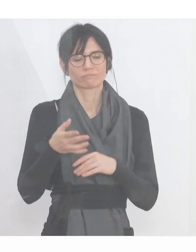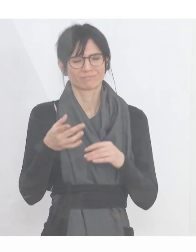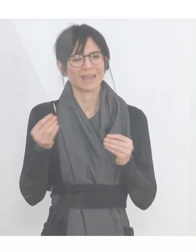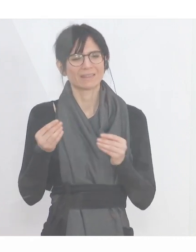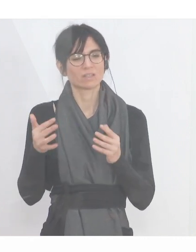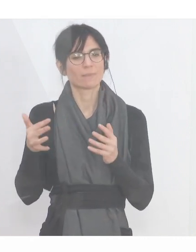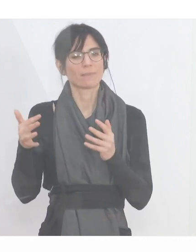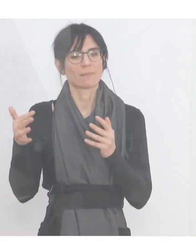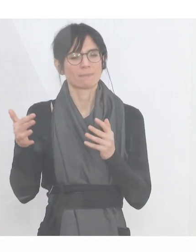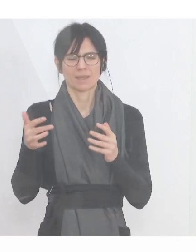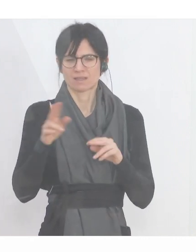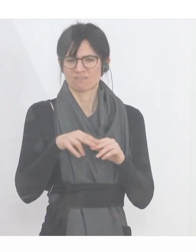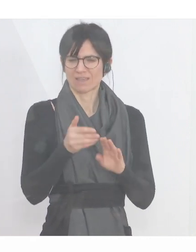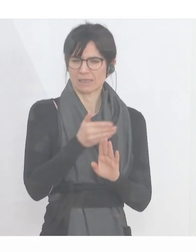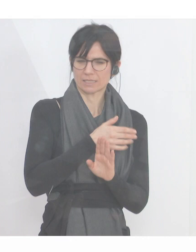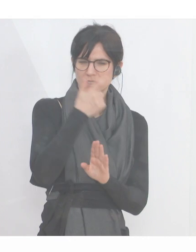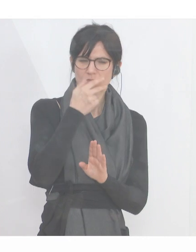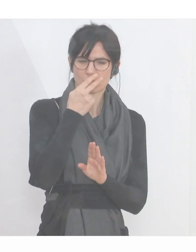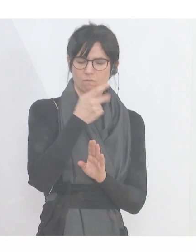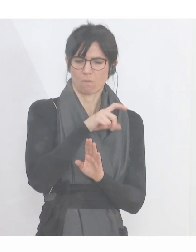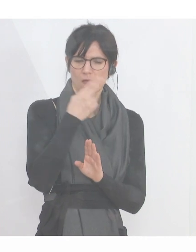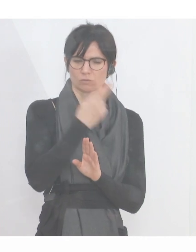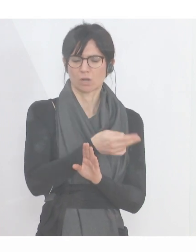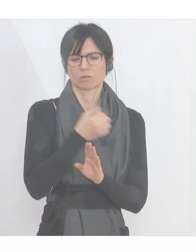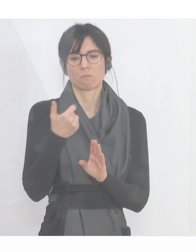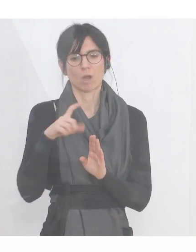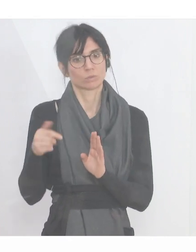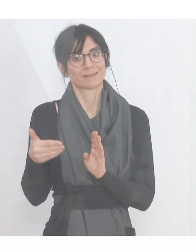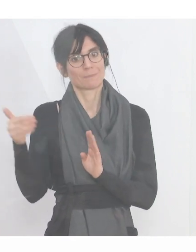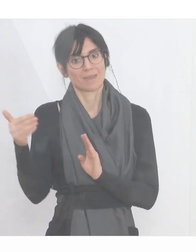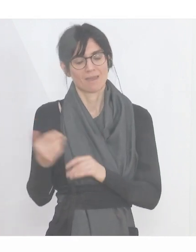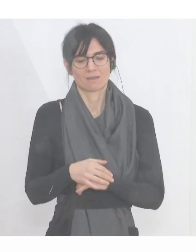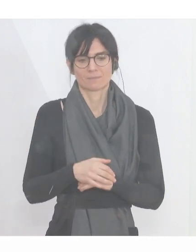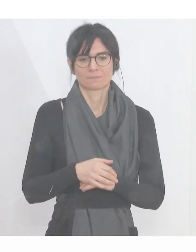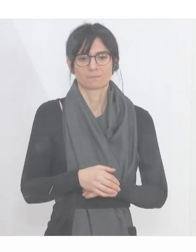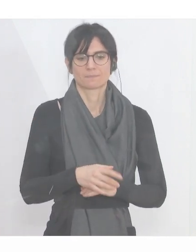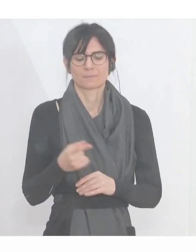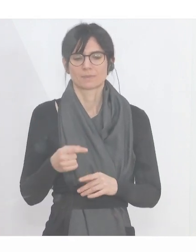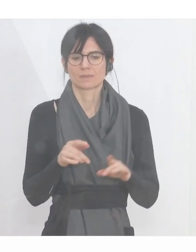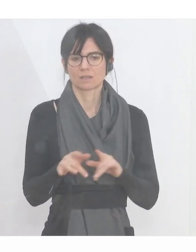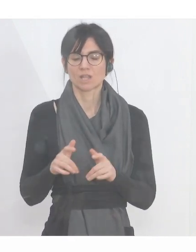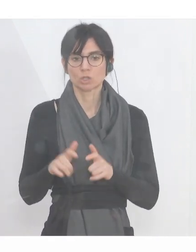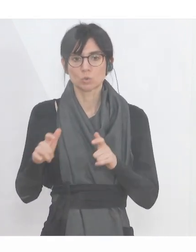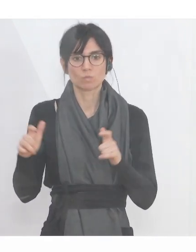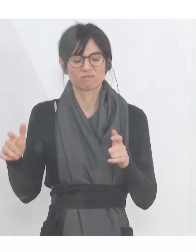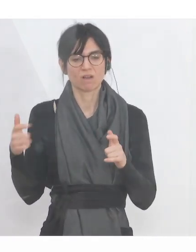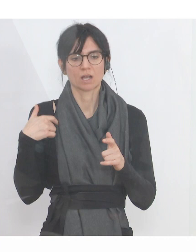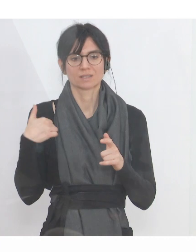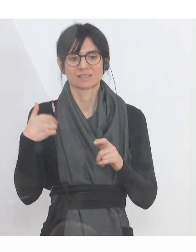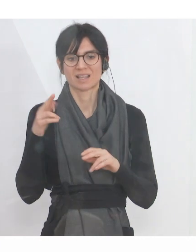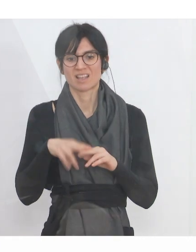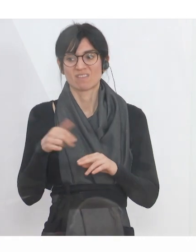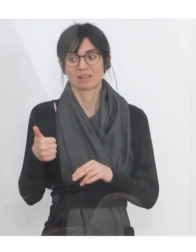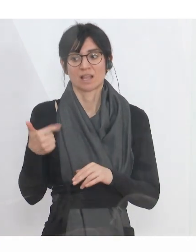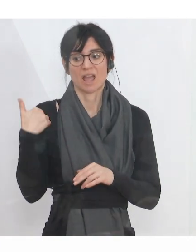Zuwachs im Vergleich zur Vorwoche, um einige Hundert. Aber entscheidend für uns ein relativ starker Zuwachs im Vergleich zur Woche vor